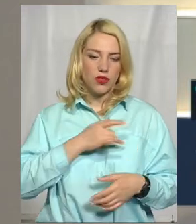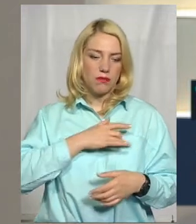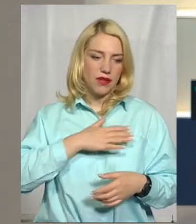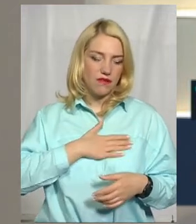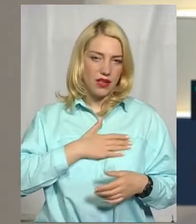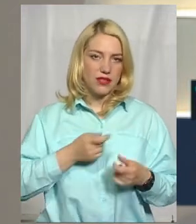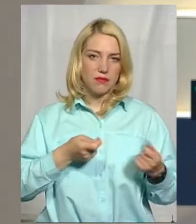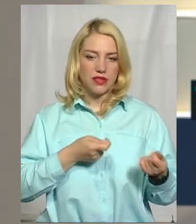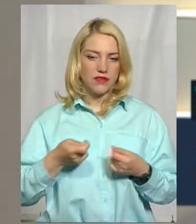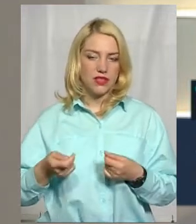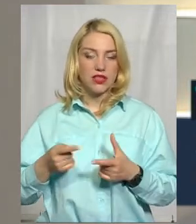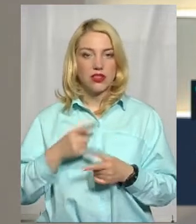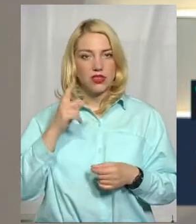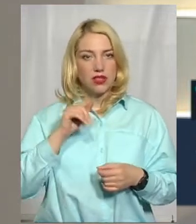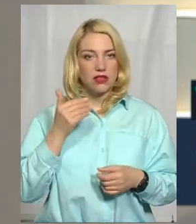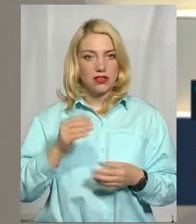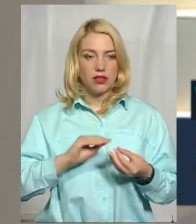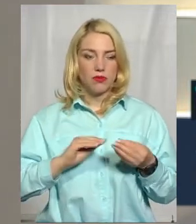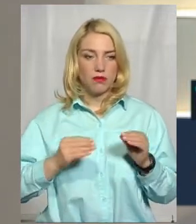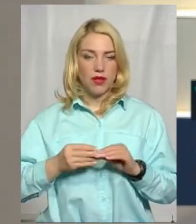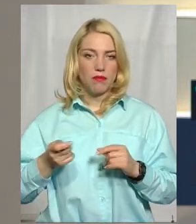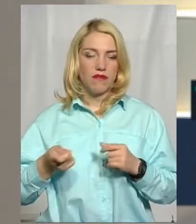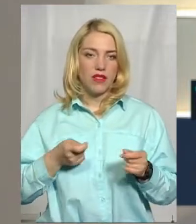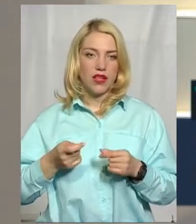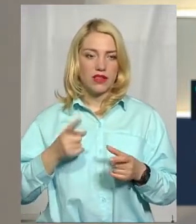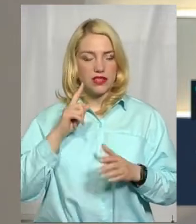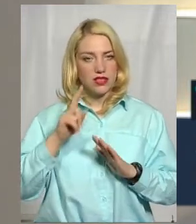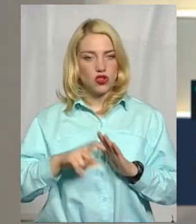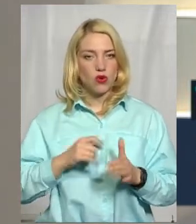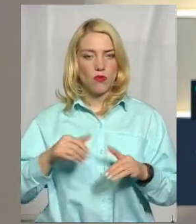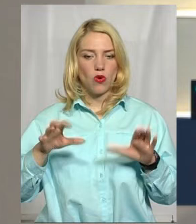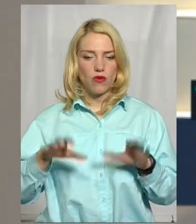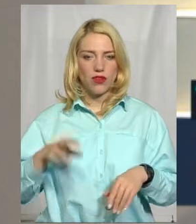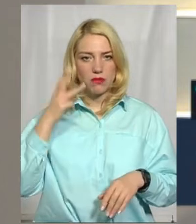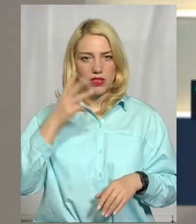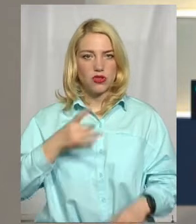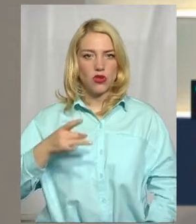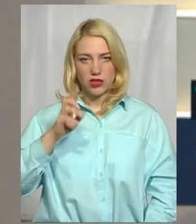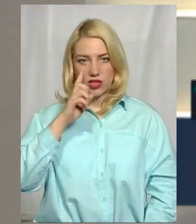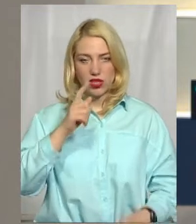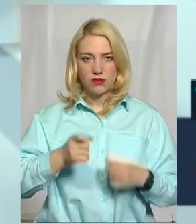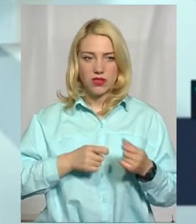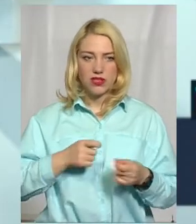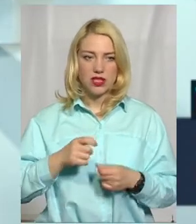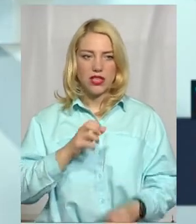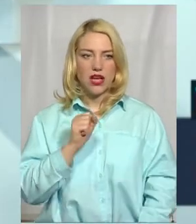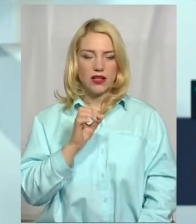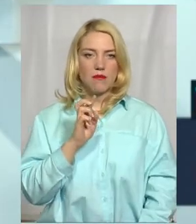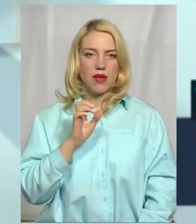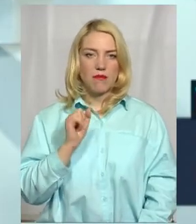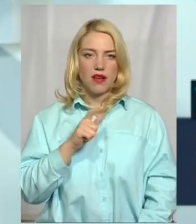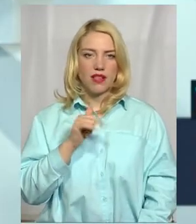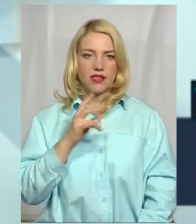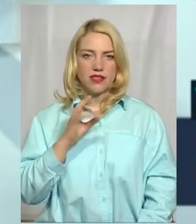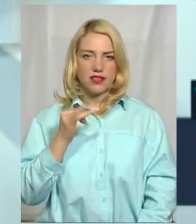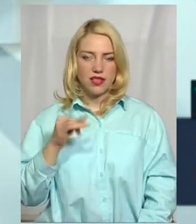знає про їхні проблеми влада? З'ясовуємо нині із головою Хмельницької районної державної адміністрації Артемом Багінським. Добрий